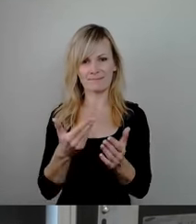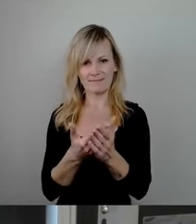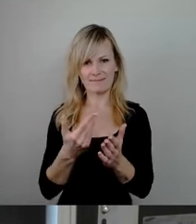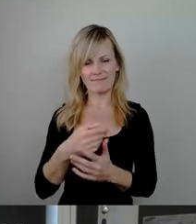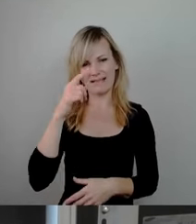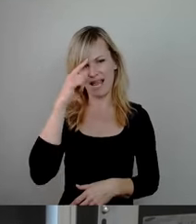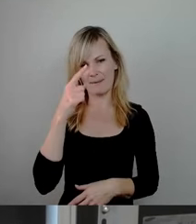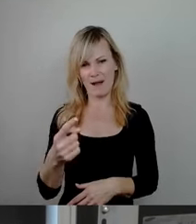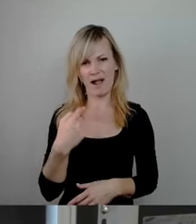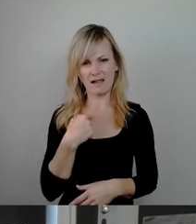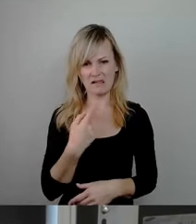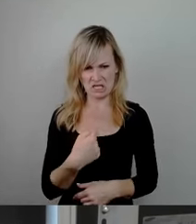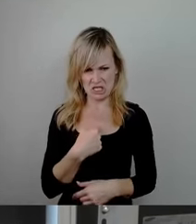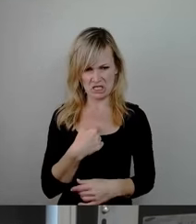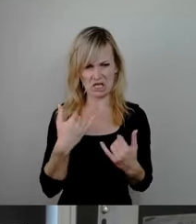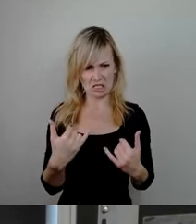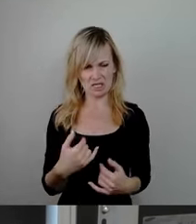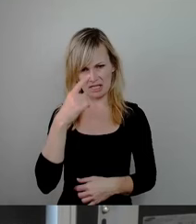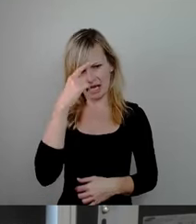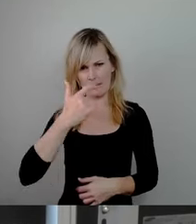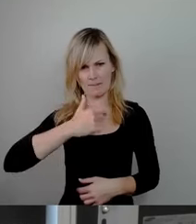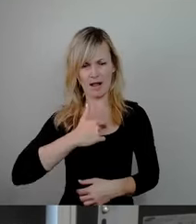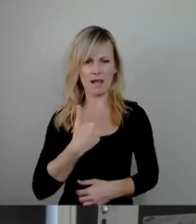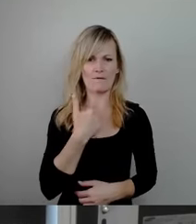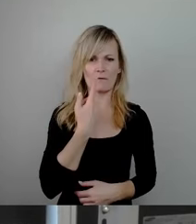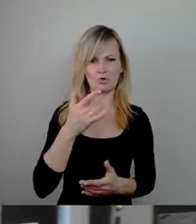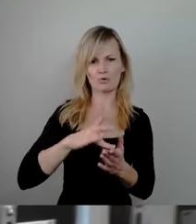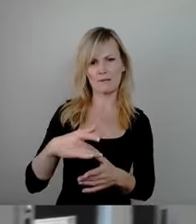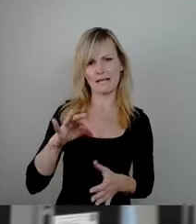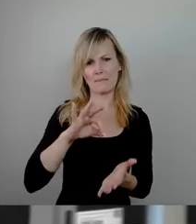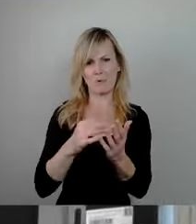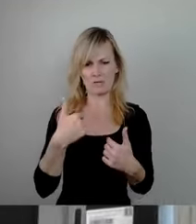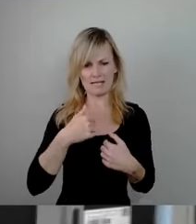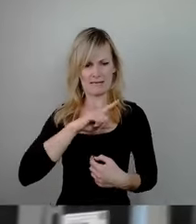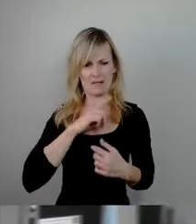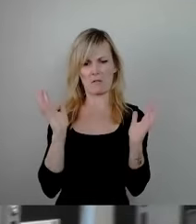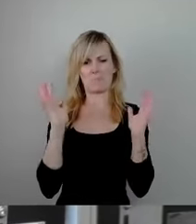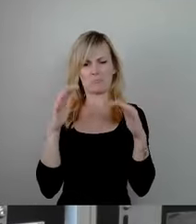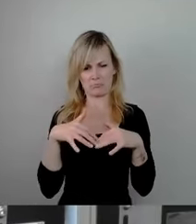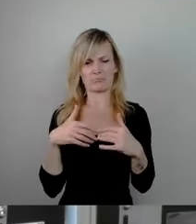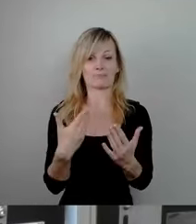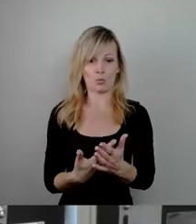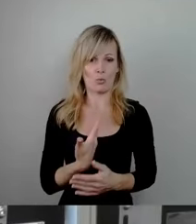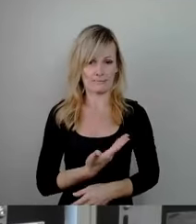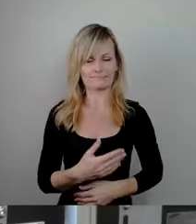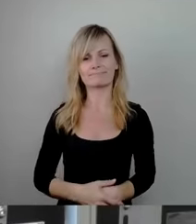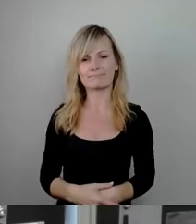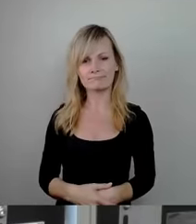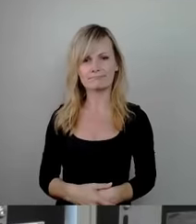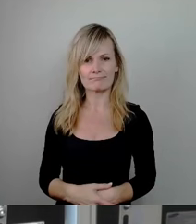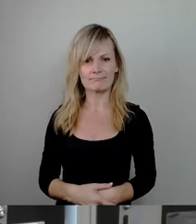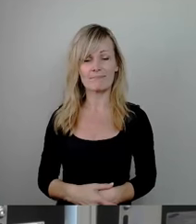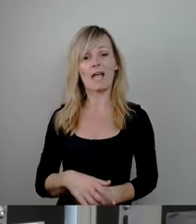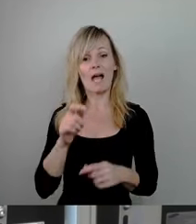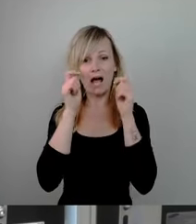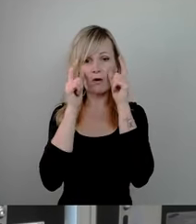trotziger Entscheidung, einmal charmant in den Mittelpunkt der Aufmerksamkeit zu plumpsen. Schenken wir sie ihr und